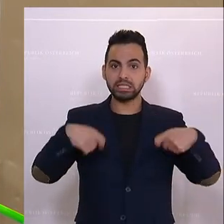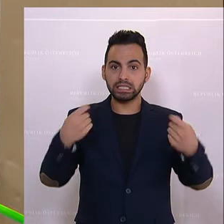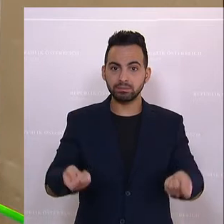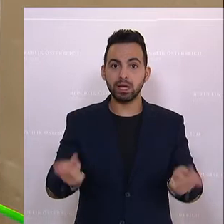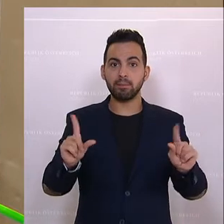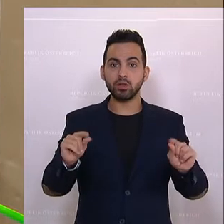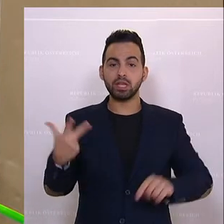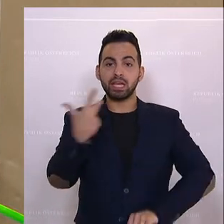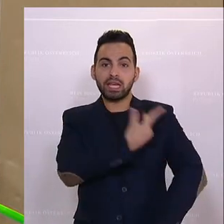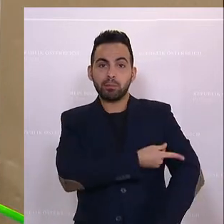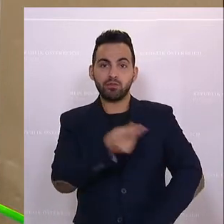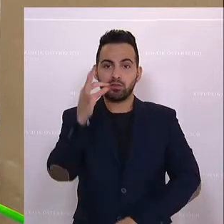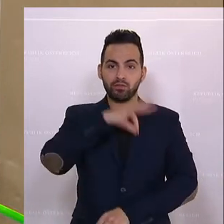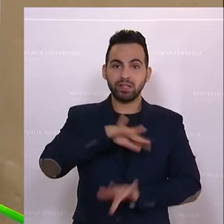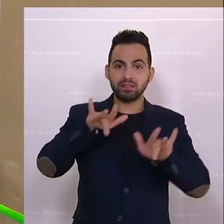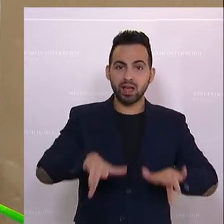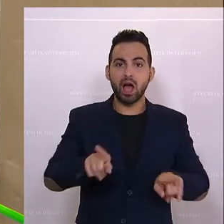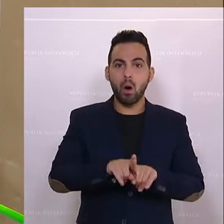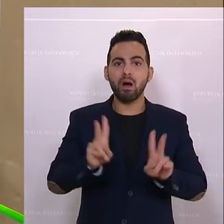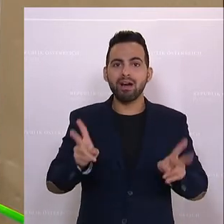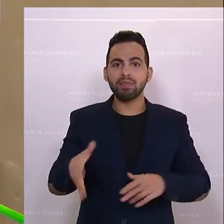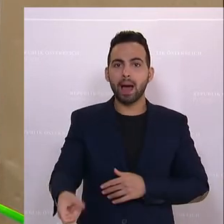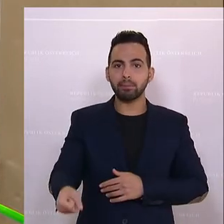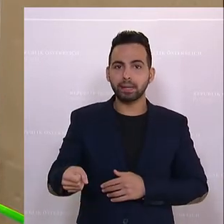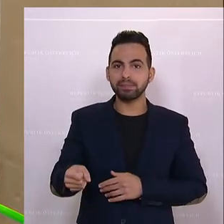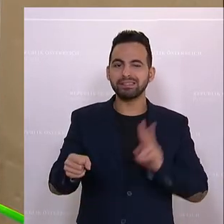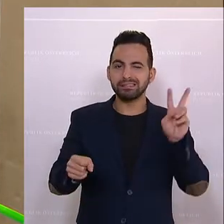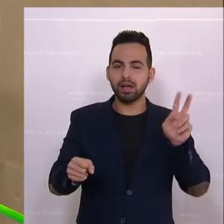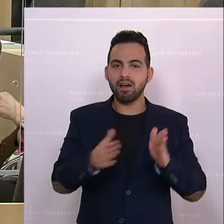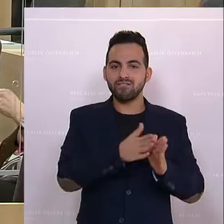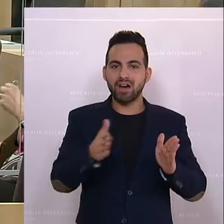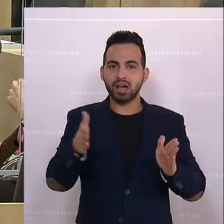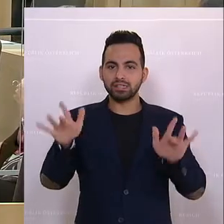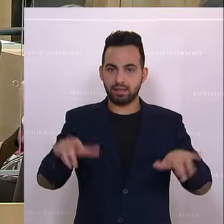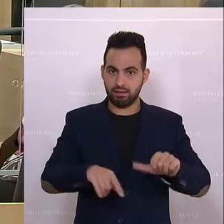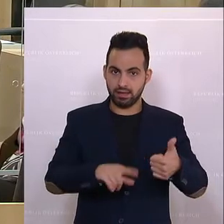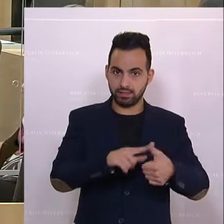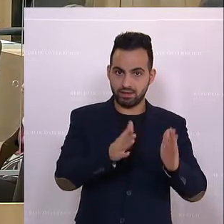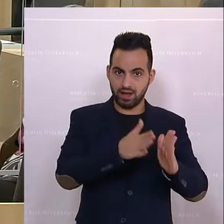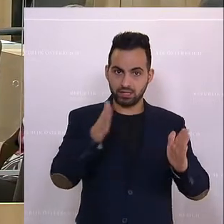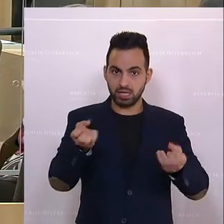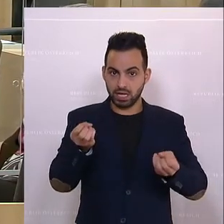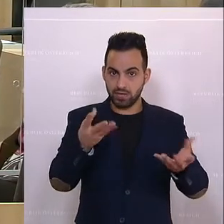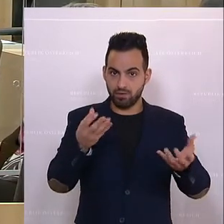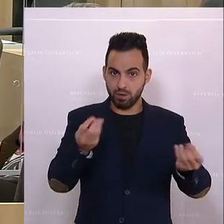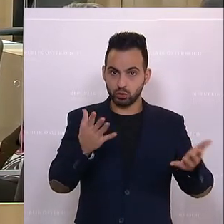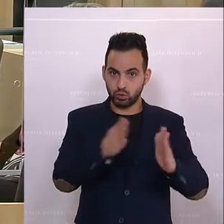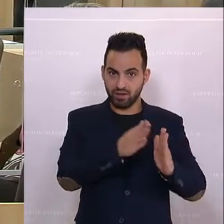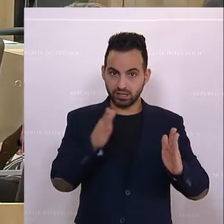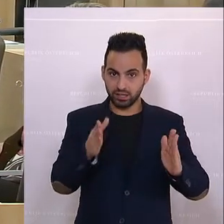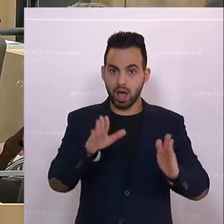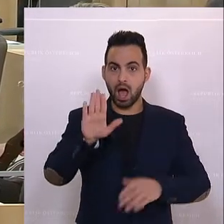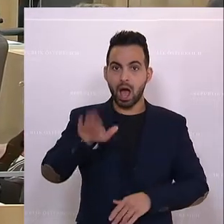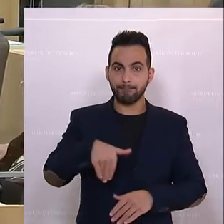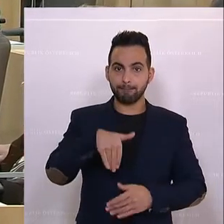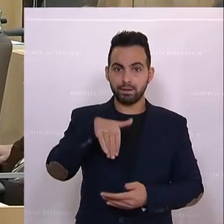Impfpflicht mit angehaltener Handbremse, wie manche bezeichnen. Es gibt mehrere Phasen. Erste Phase ist die Informationsphase. Ab